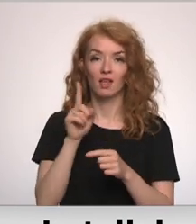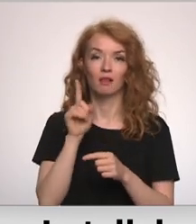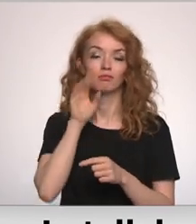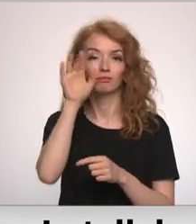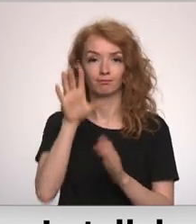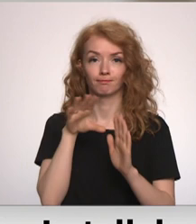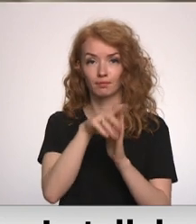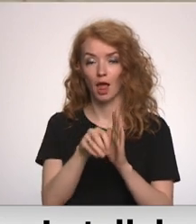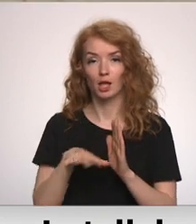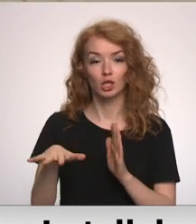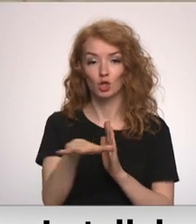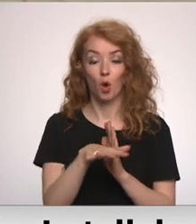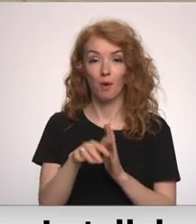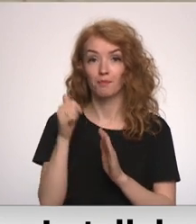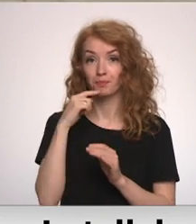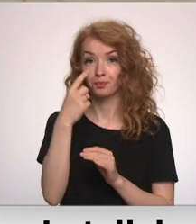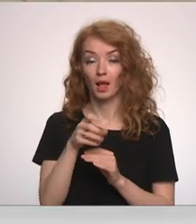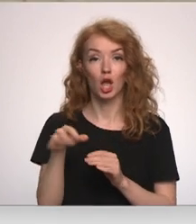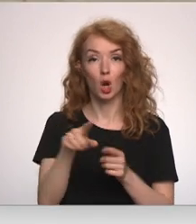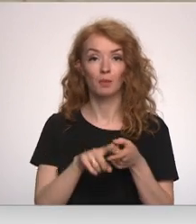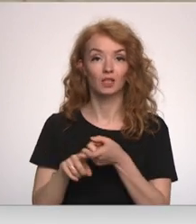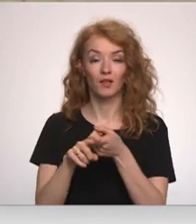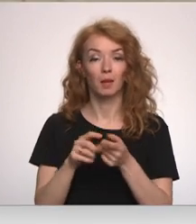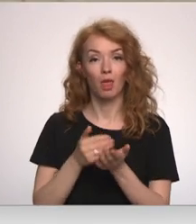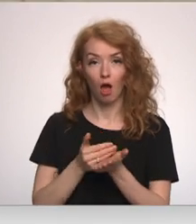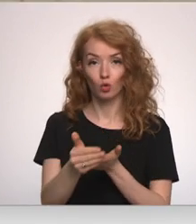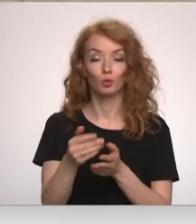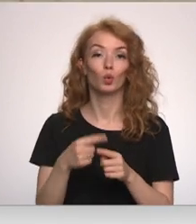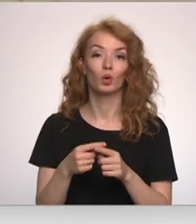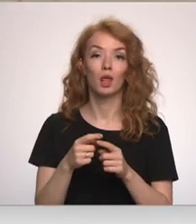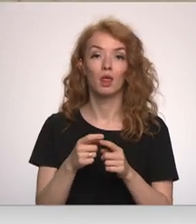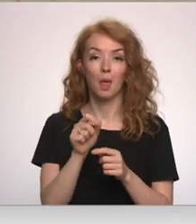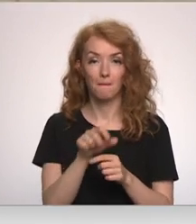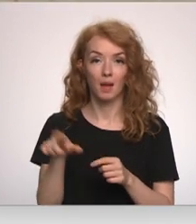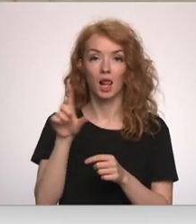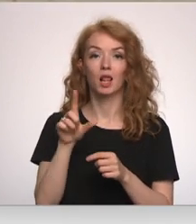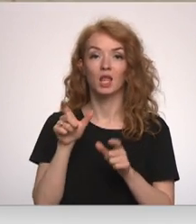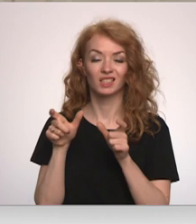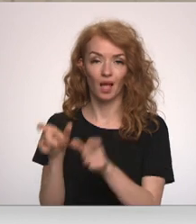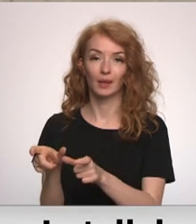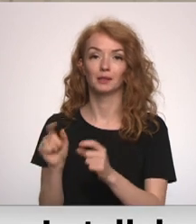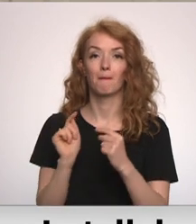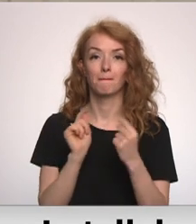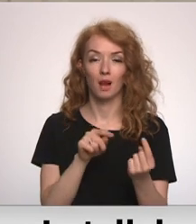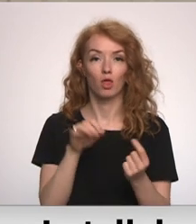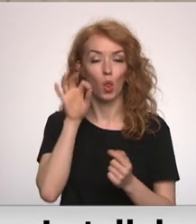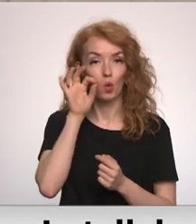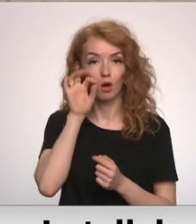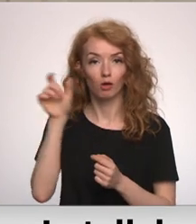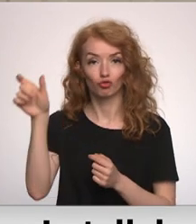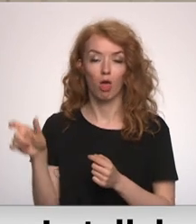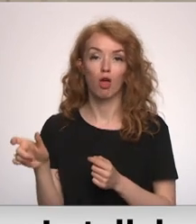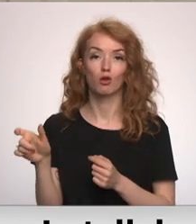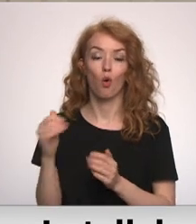sastāvdaļa. Eiropas savienībai ir jāturpina un jāpastiprina sankcijas pret Lukašenkas